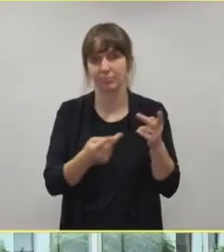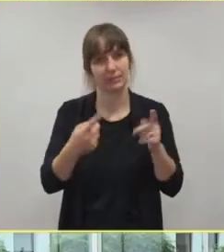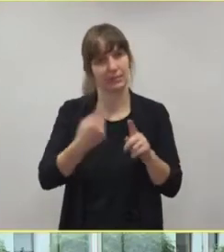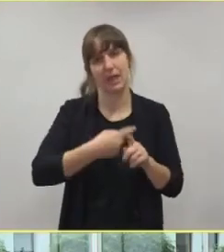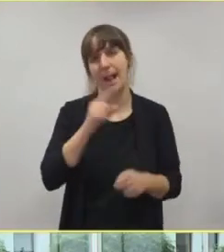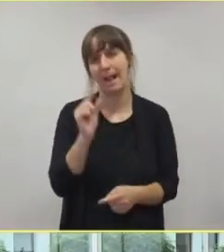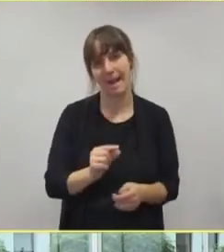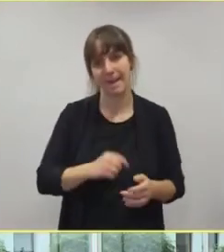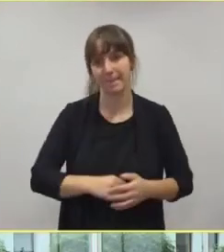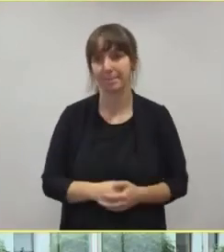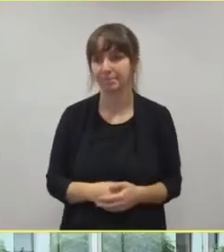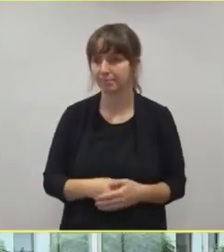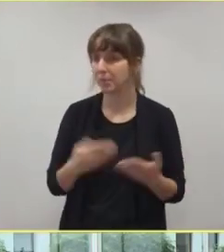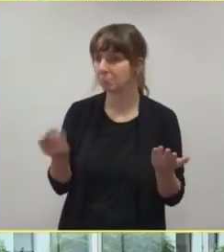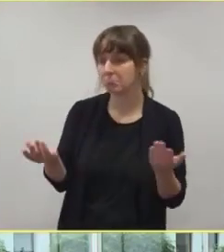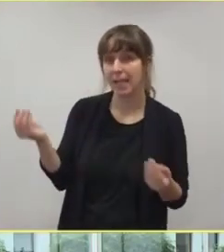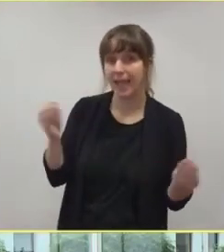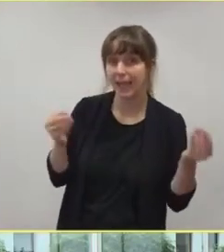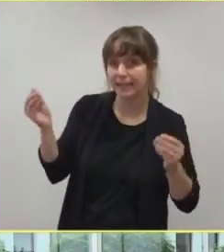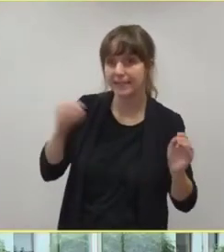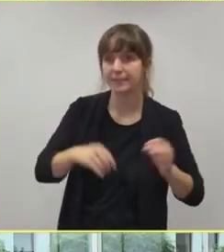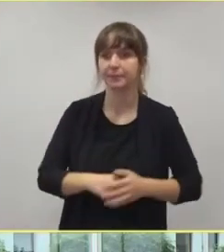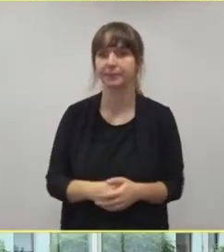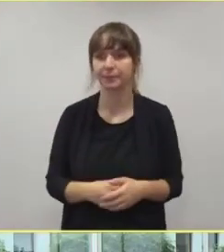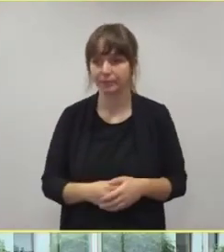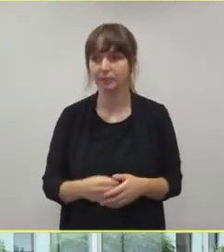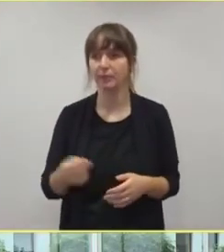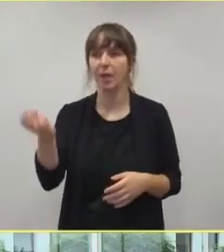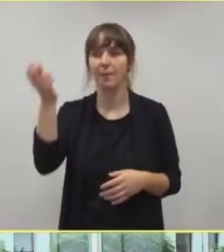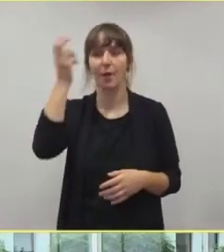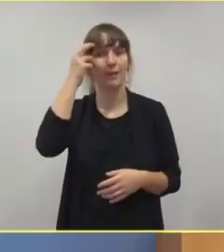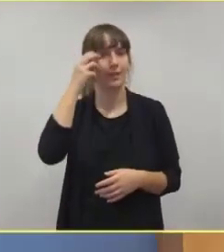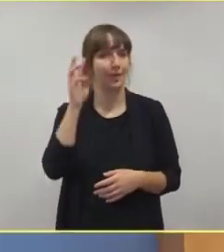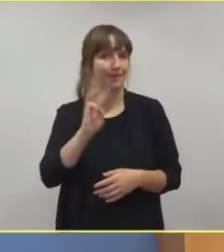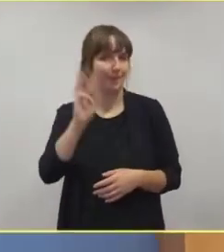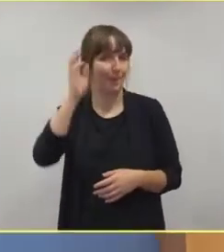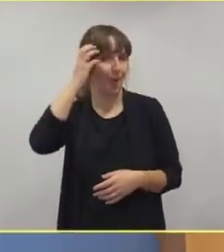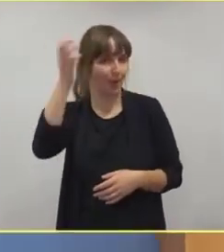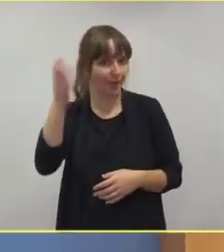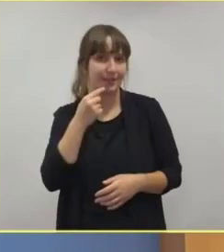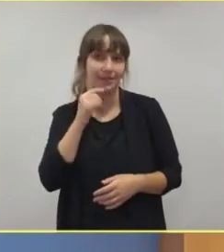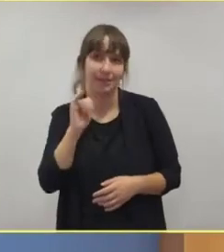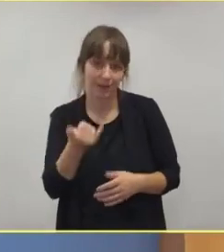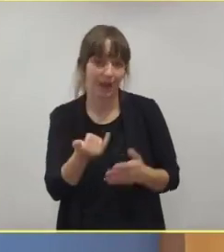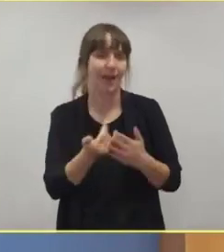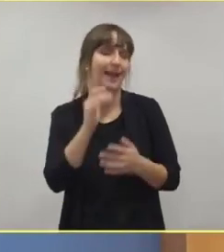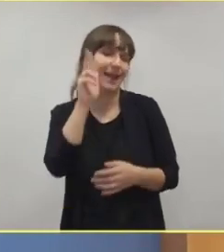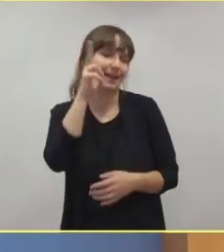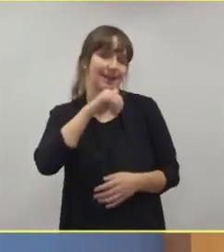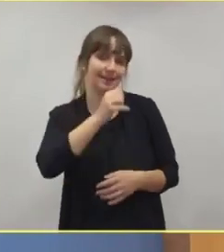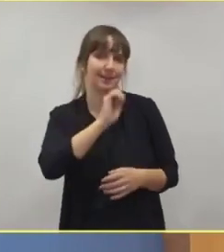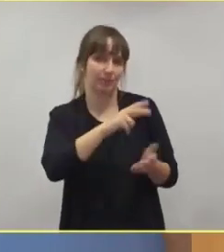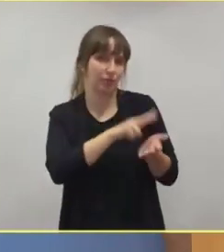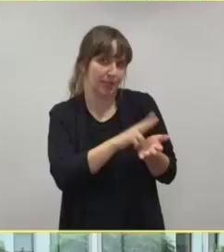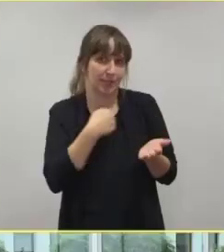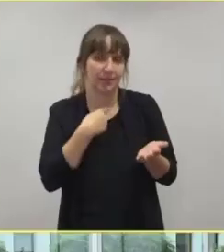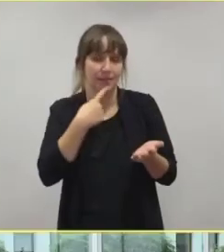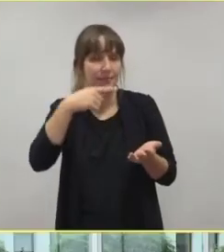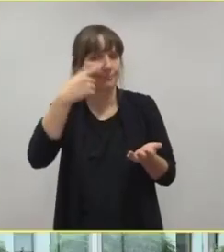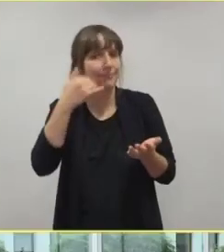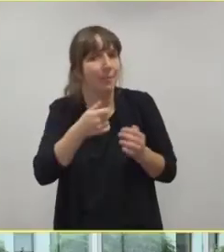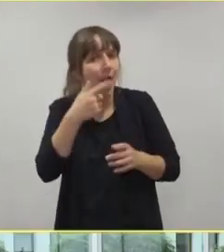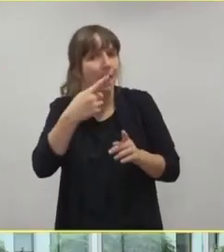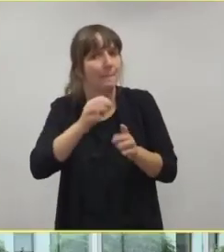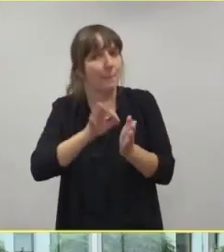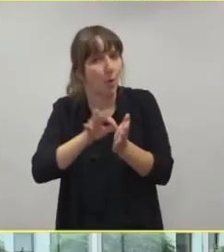Sie können ergänzen, bitte. Ich würde auch sagen, dass es, wir in einzelnen Punkten ja sehen, Herr Janssens kann das bestätigen, dass